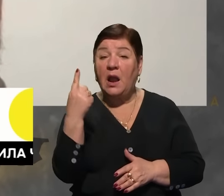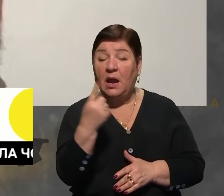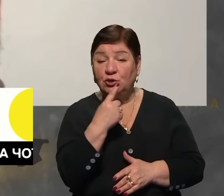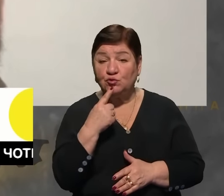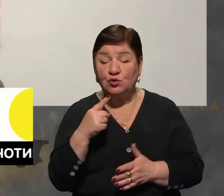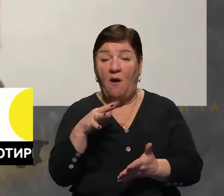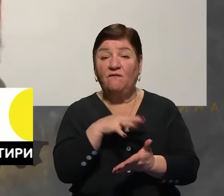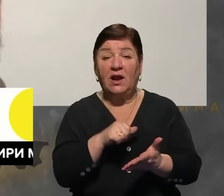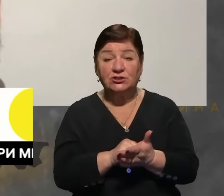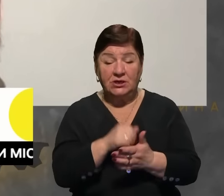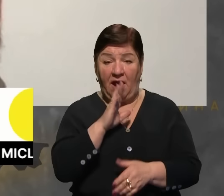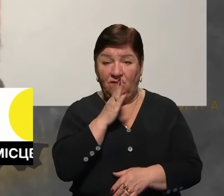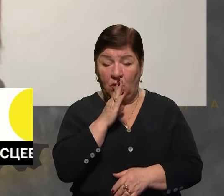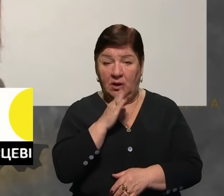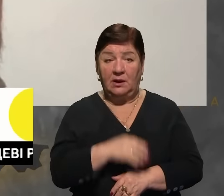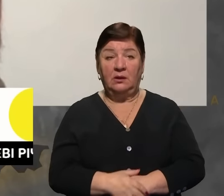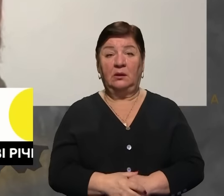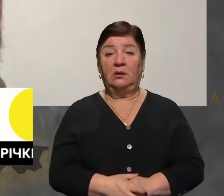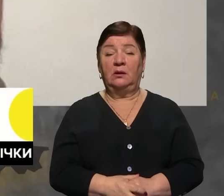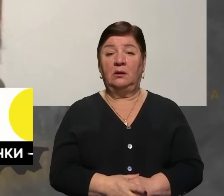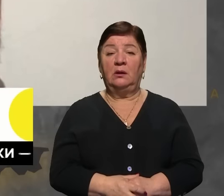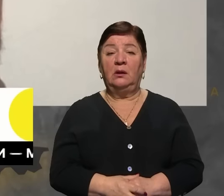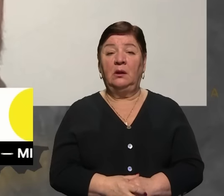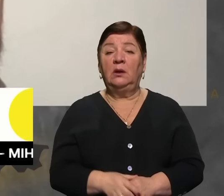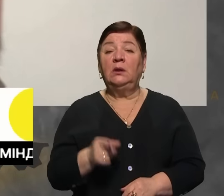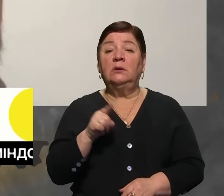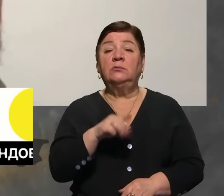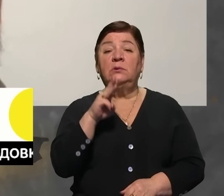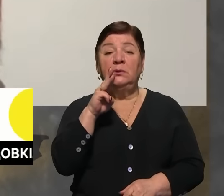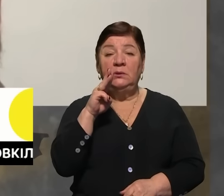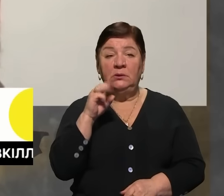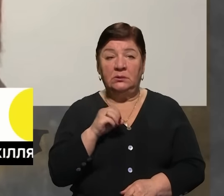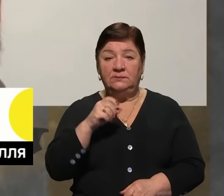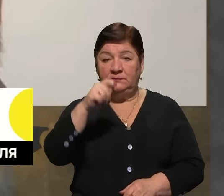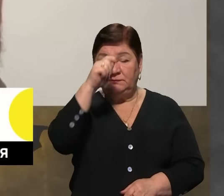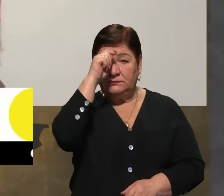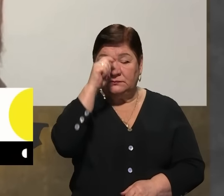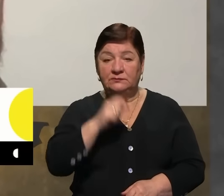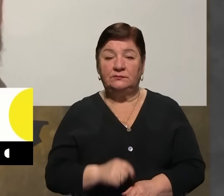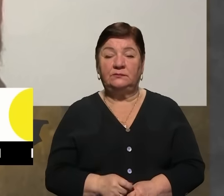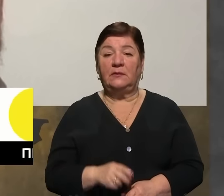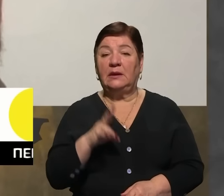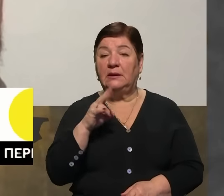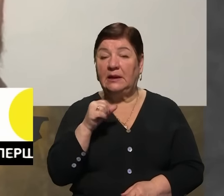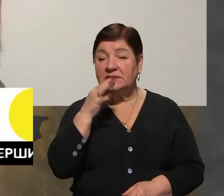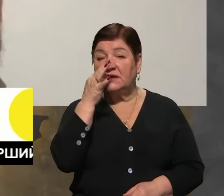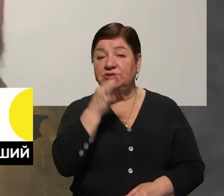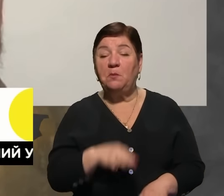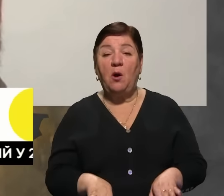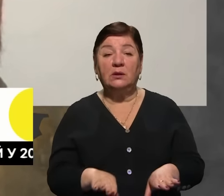з боку ворога. Тому що хлопці, скажімо так,